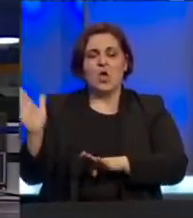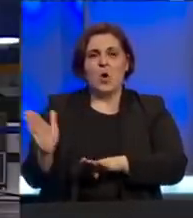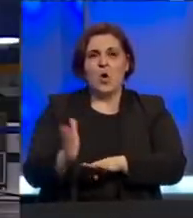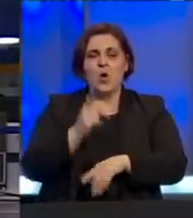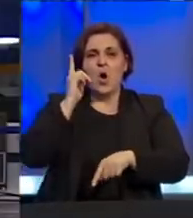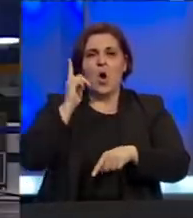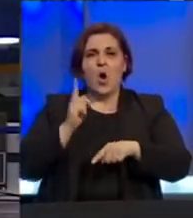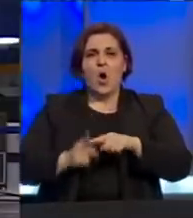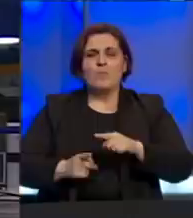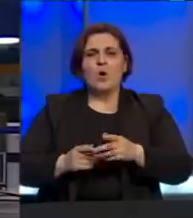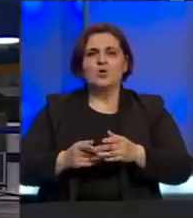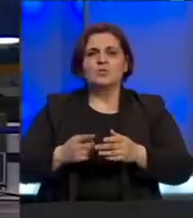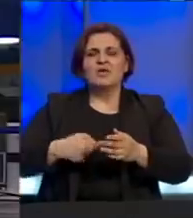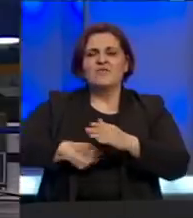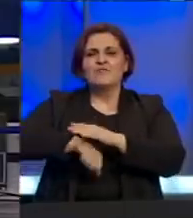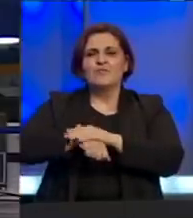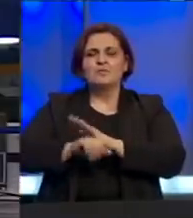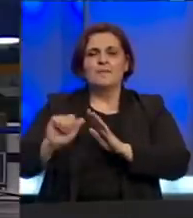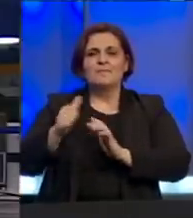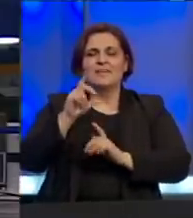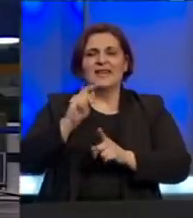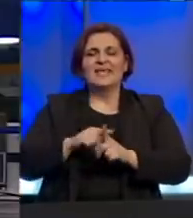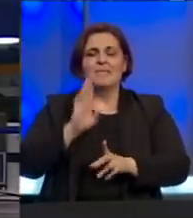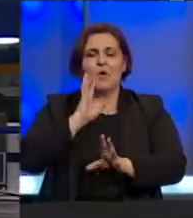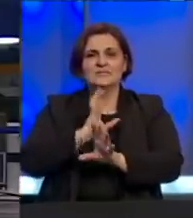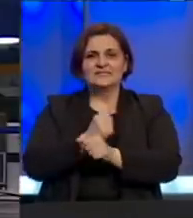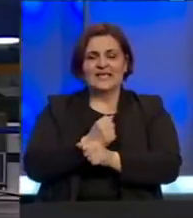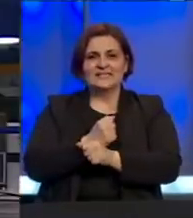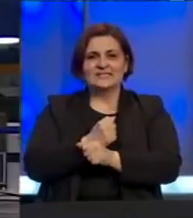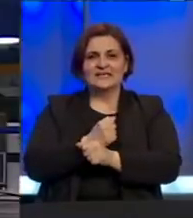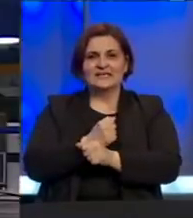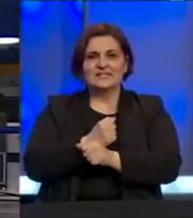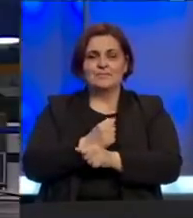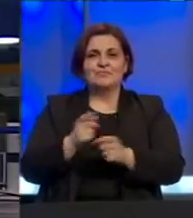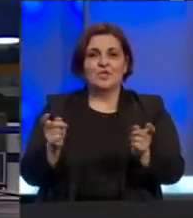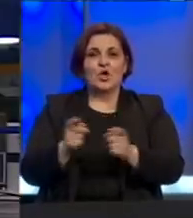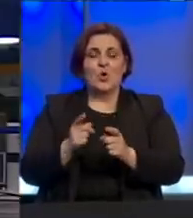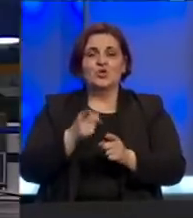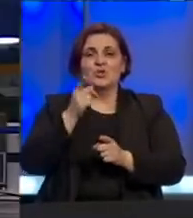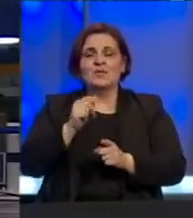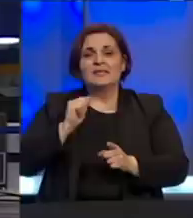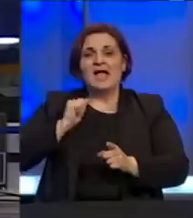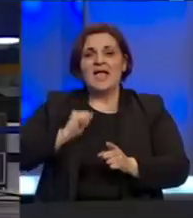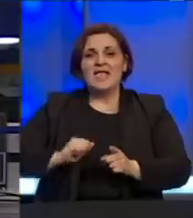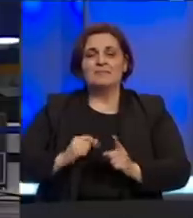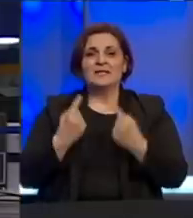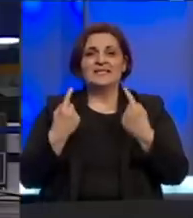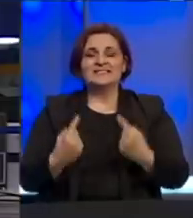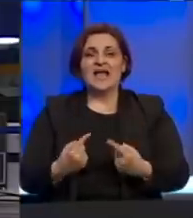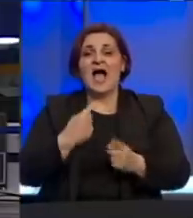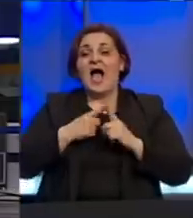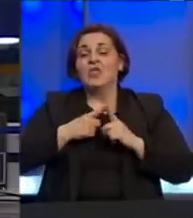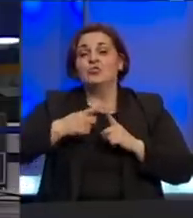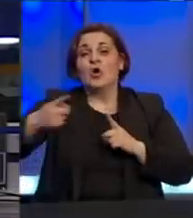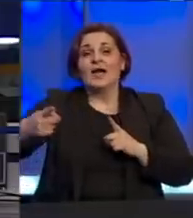je od posljednjeg odigranog kola nogometne premijer Lige Bosne i Hercegovine Igrači su od tada na prinudnoj stanci a do kada